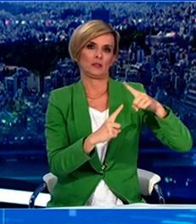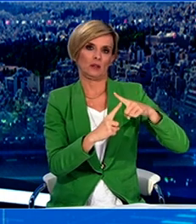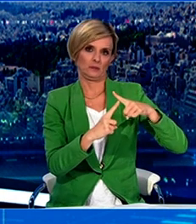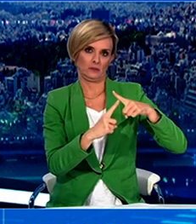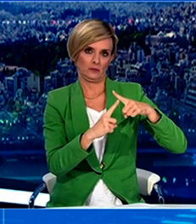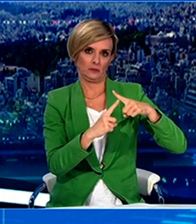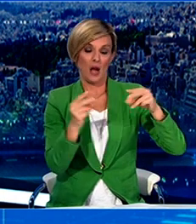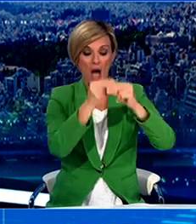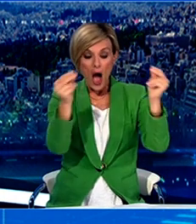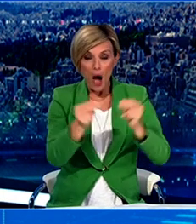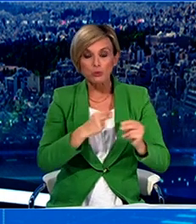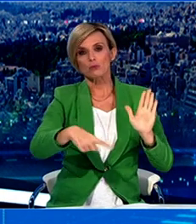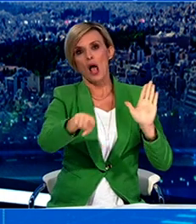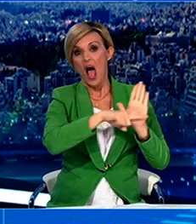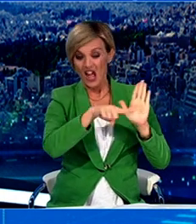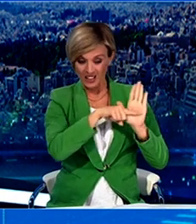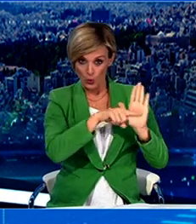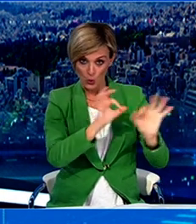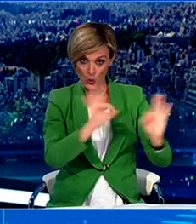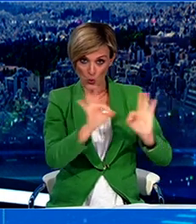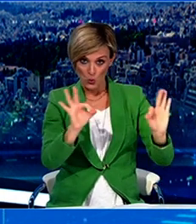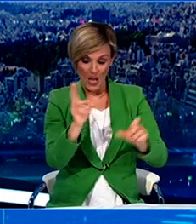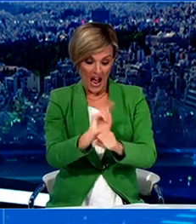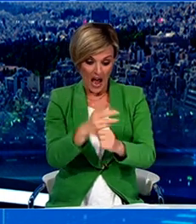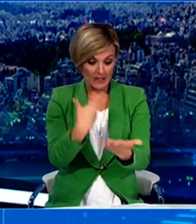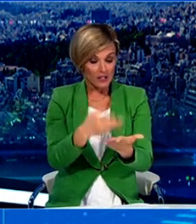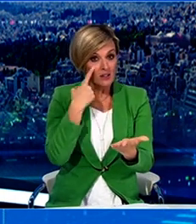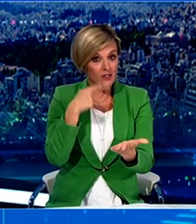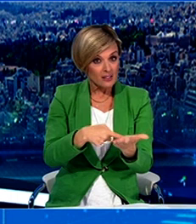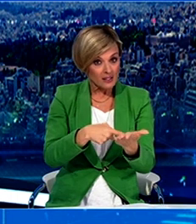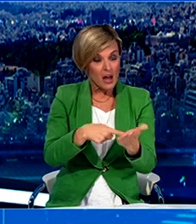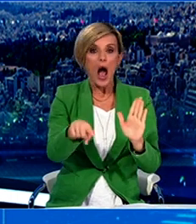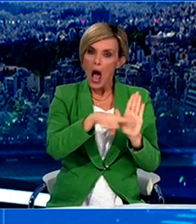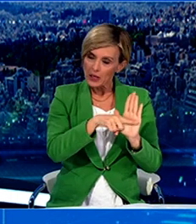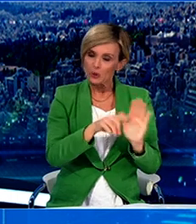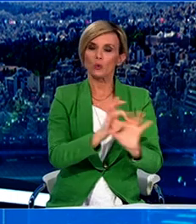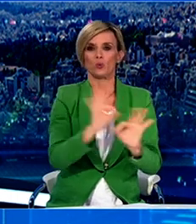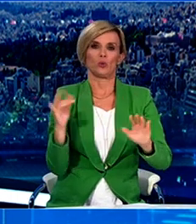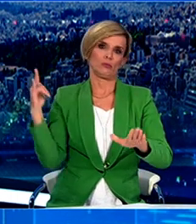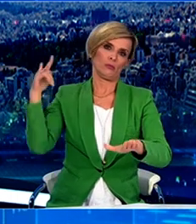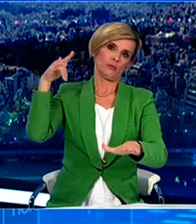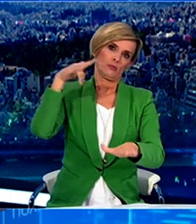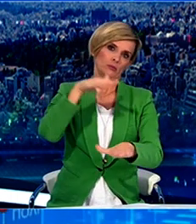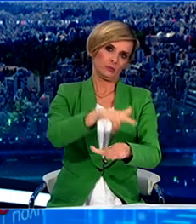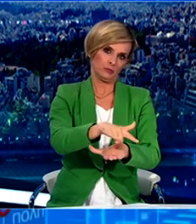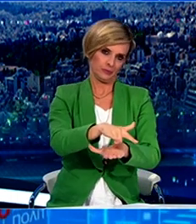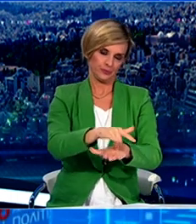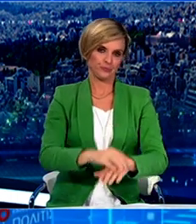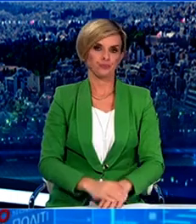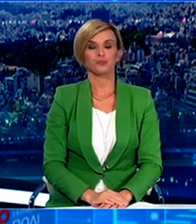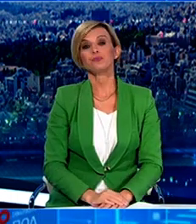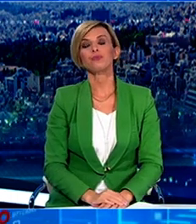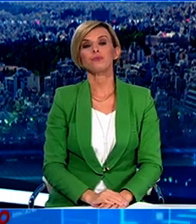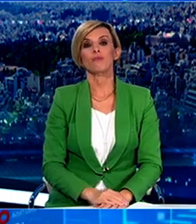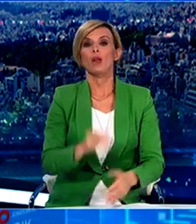πρέπει να έχουν αρνητικό PCR που να έχει διεξαχθεί μέχρι 72 ώρες πριν. Να σημειωθεί ότι υπάρχει μια μεταβατική περίοδος πέντε